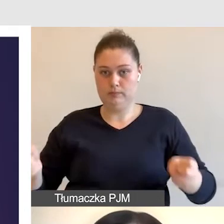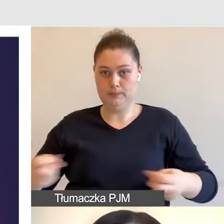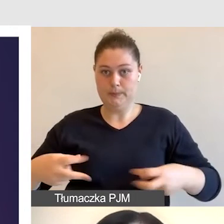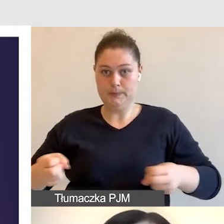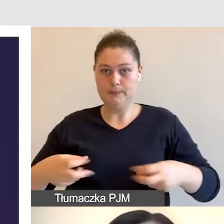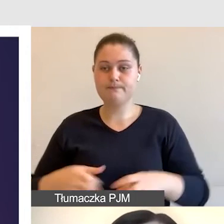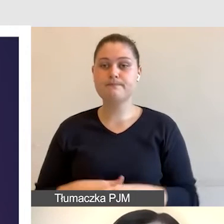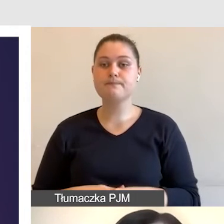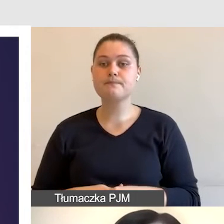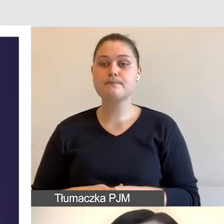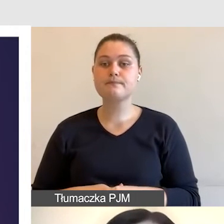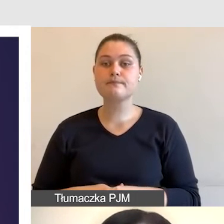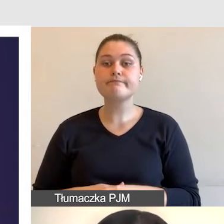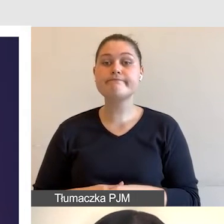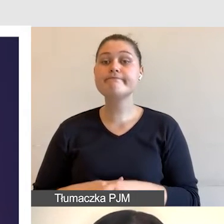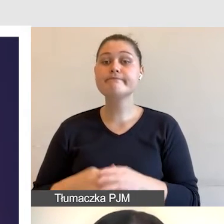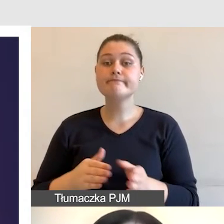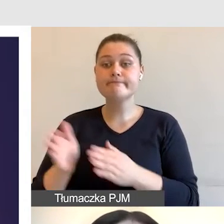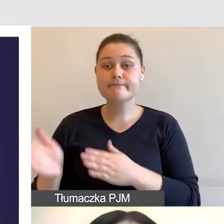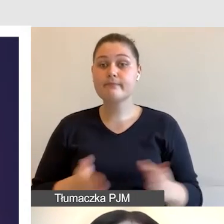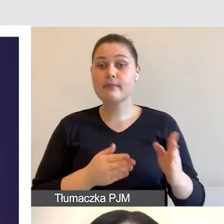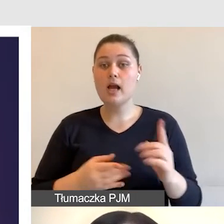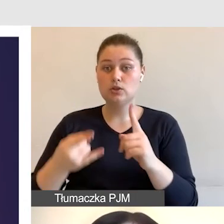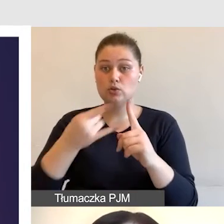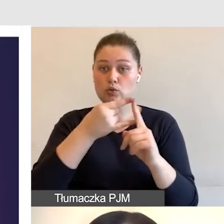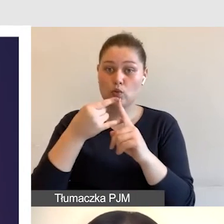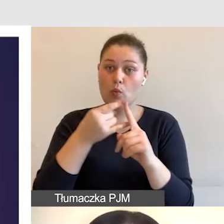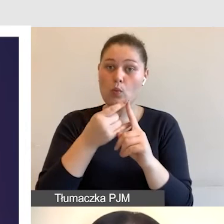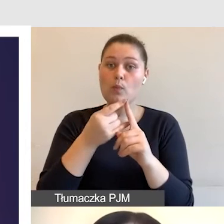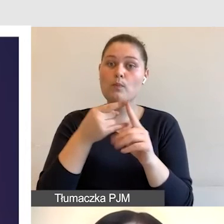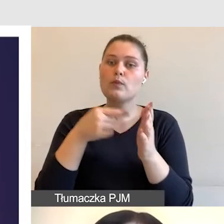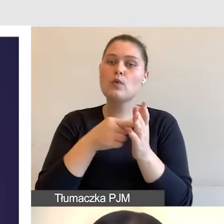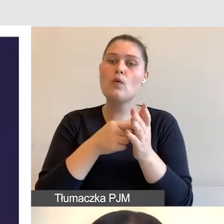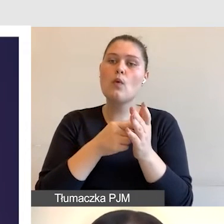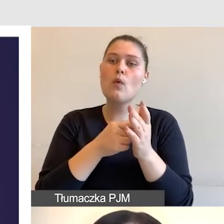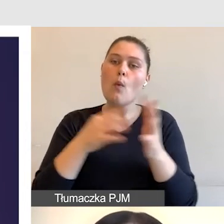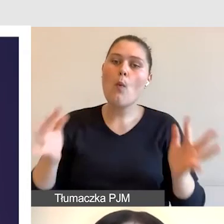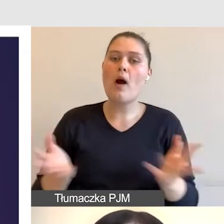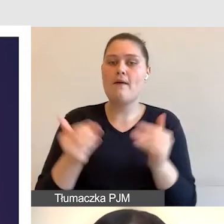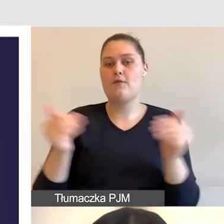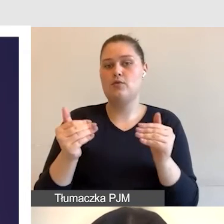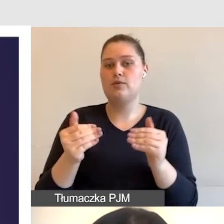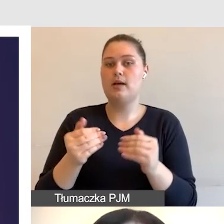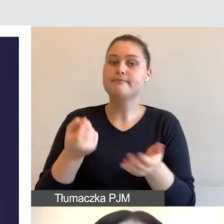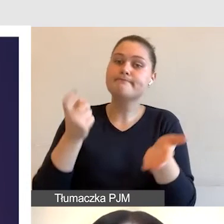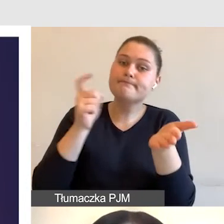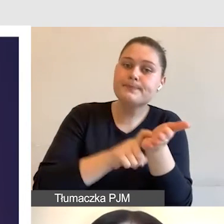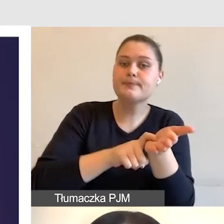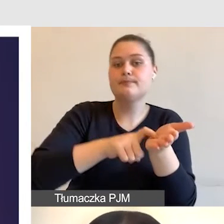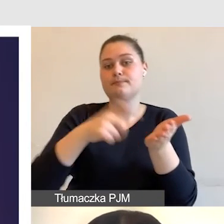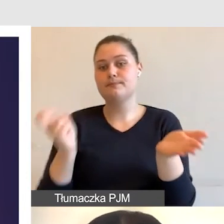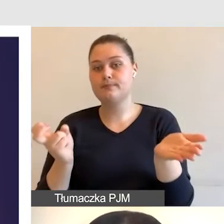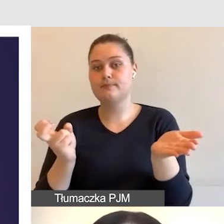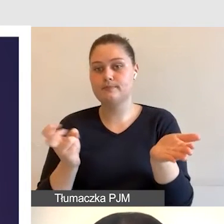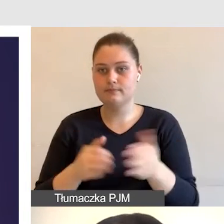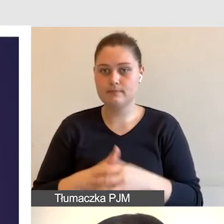radzi z tym, żeby włączać napisy i możliwość jest przełączania się między napisami a transkrypcją. Napisy